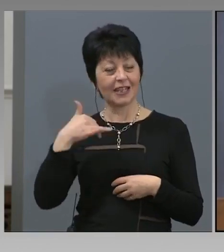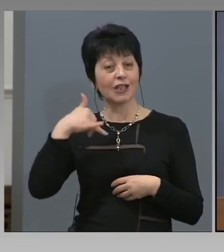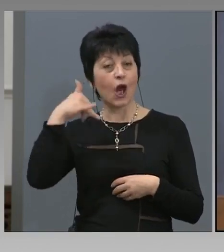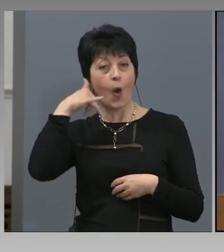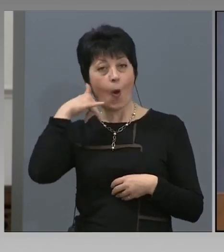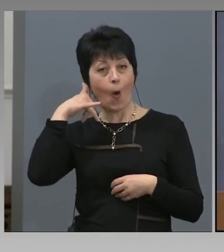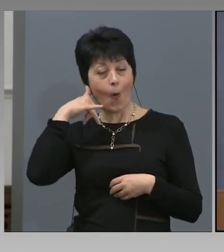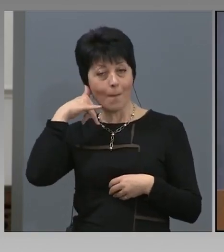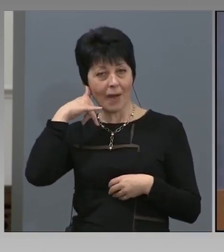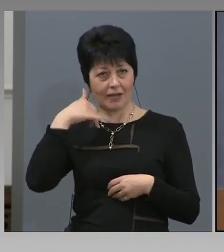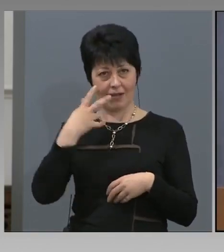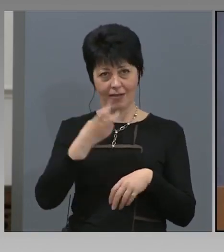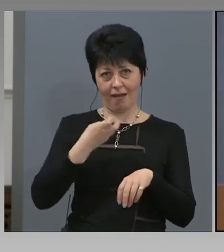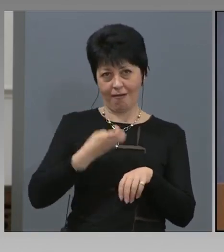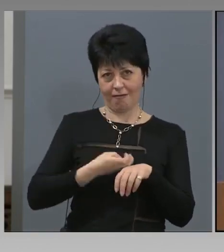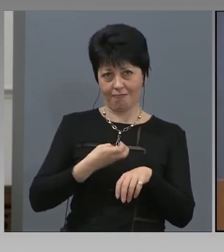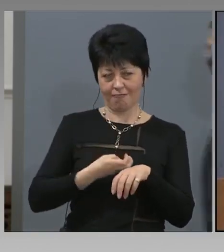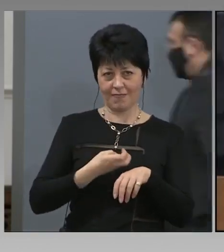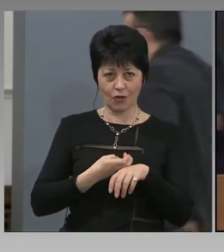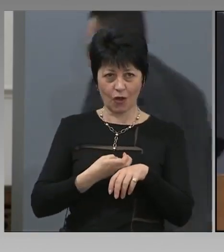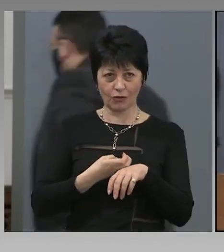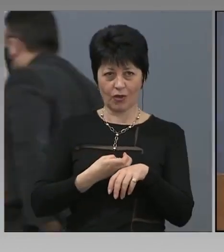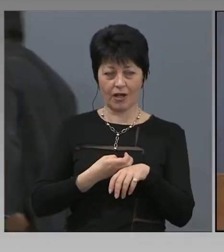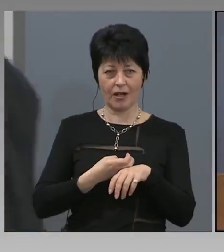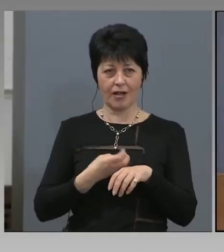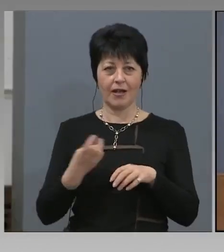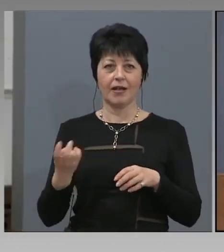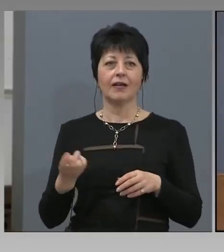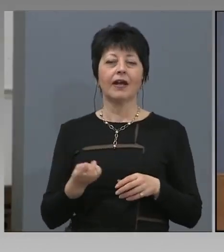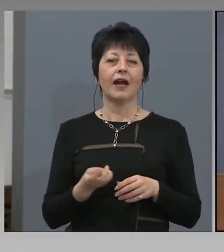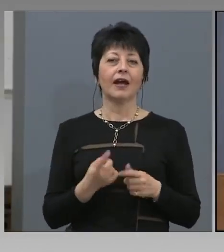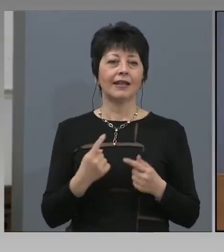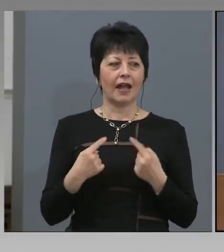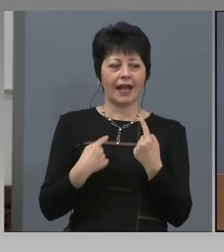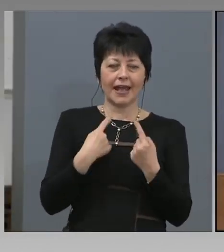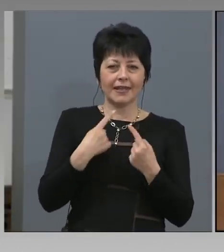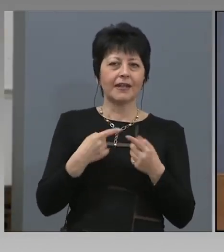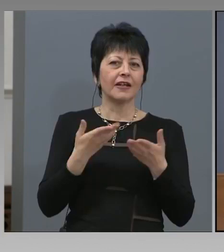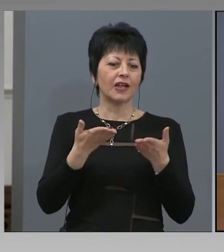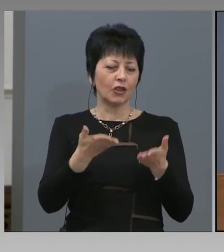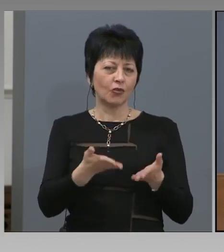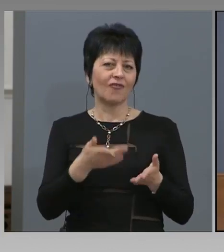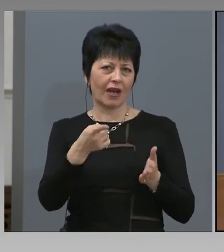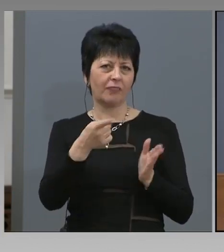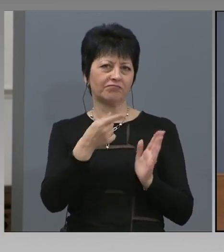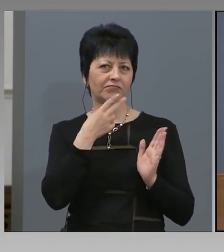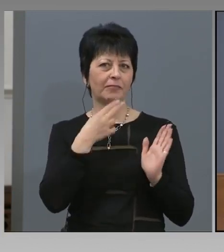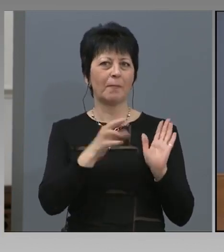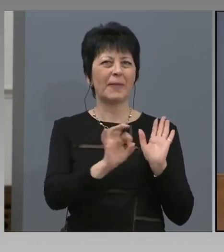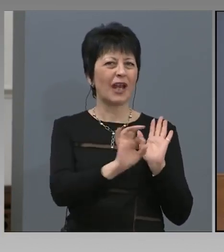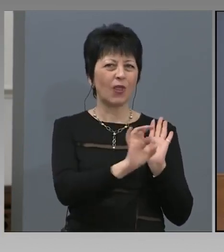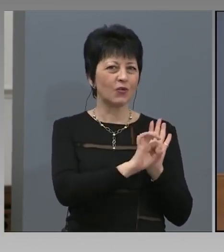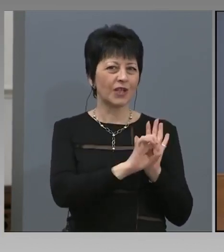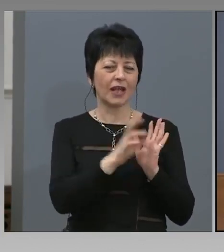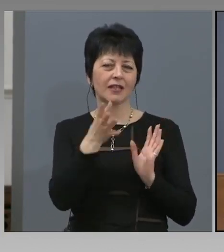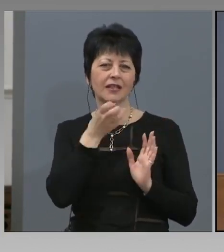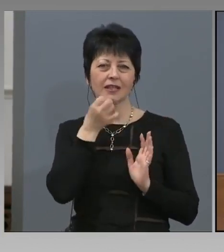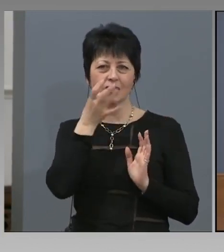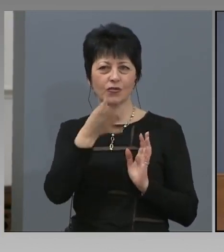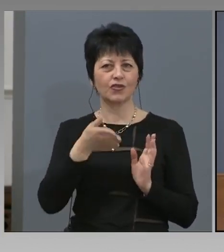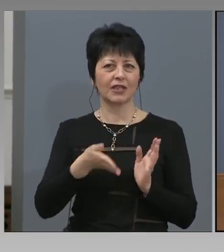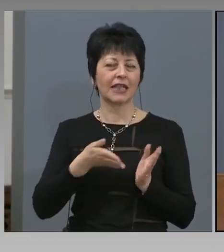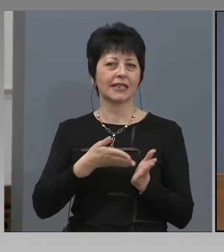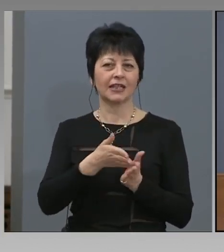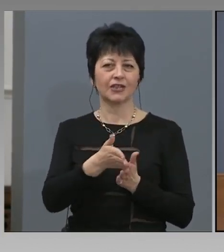каже какви му са симптомите и да се свържи с него и той е длъжен също да реагира. И това е вашето приложение, да се случи всички тези неща.